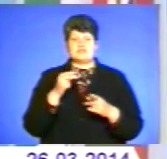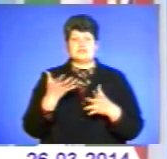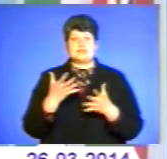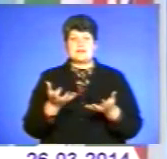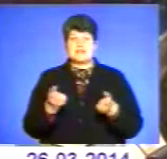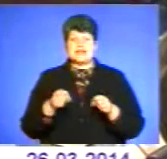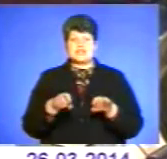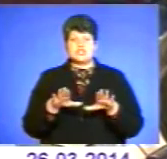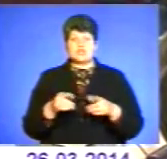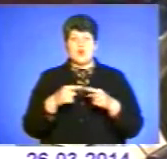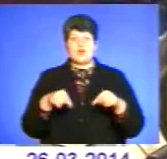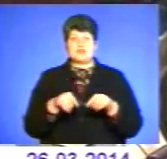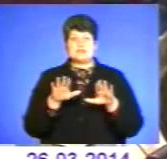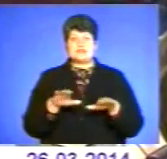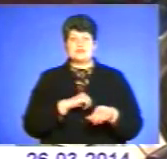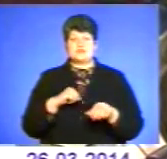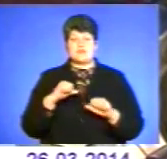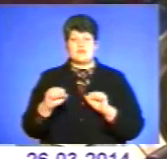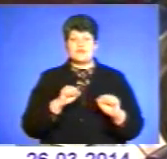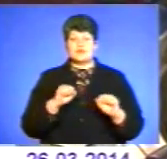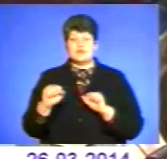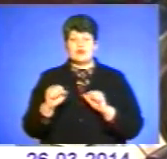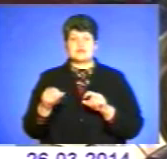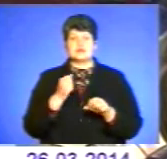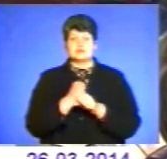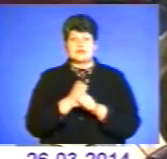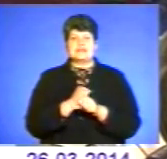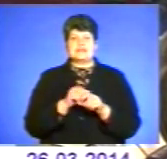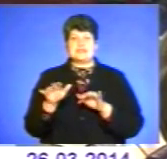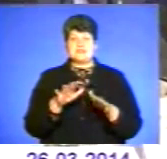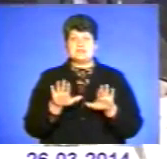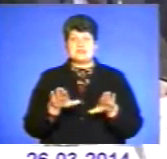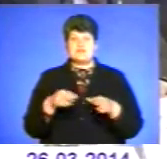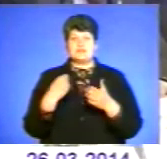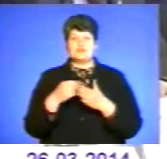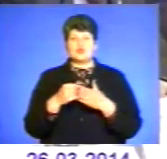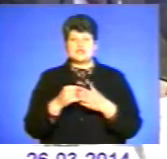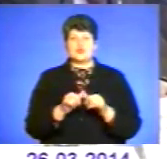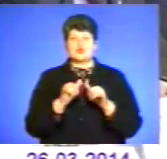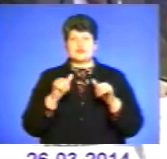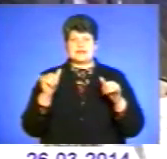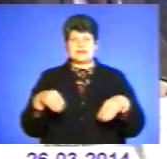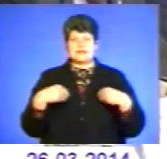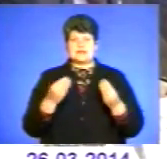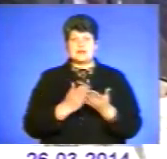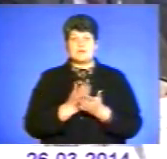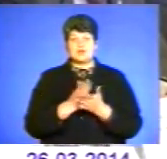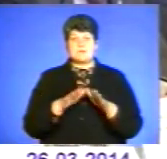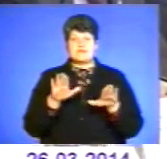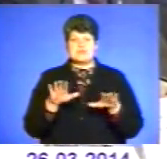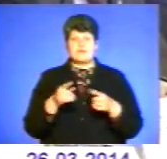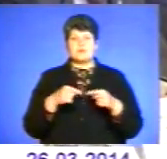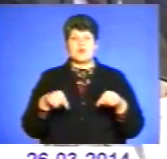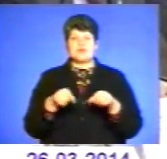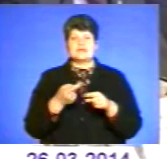рішень органами місцевого самоврядування. Сформувати дієвий місцевий бюджет. Розширене надання адміністративних послуг місцевими органами. Такими